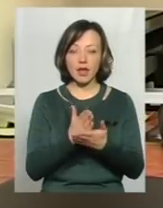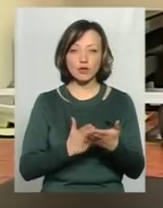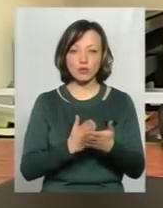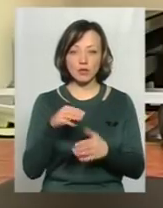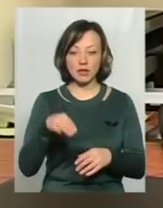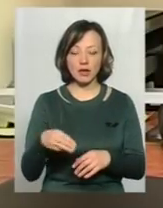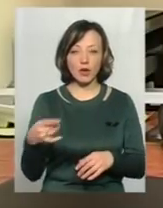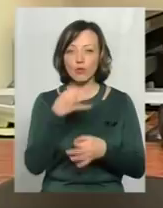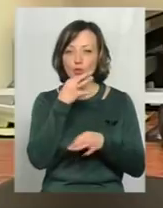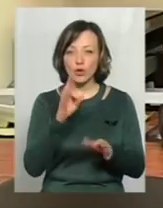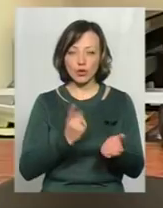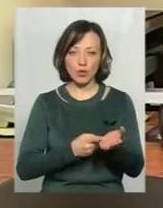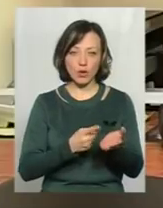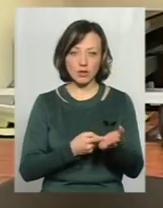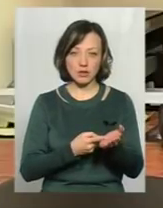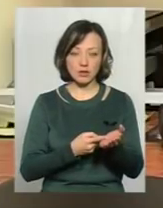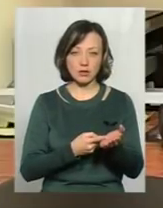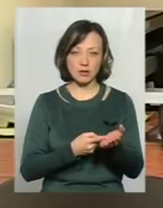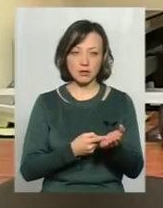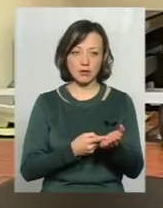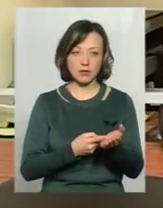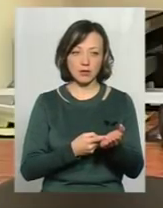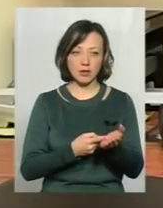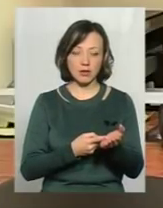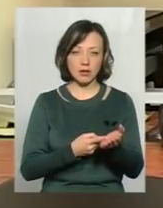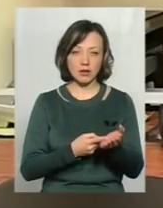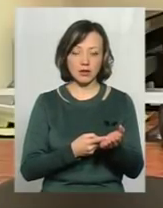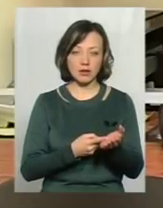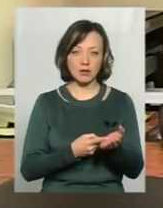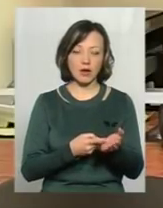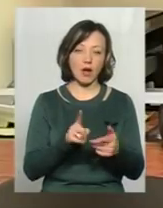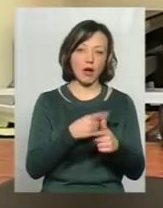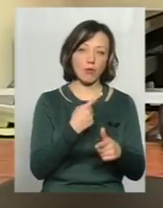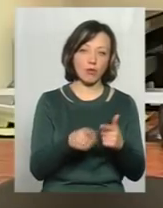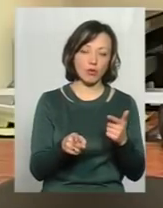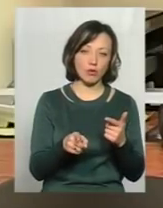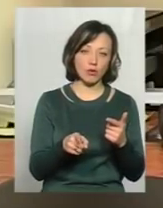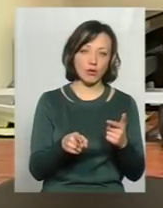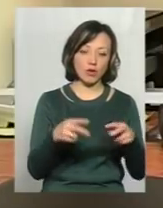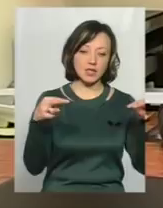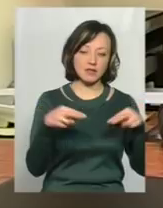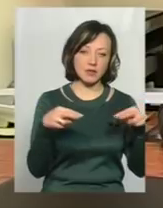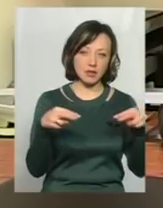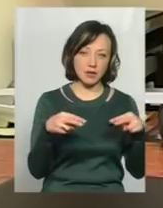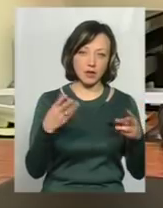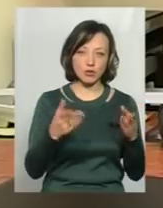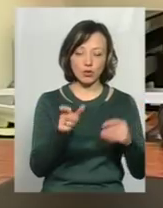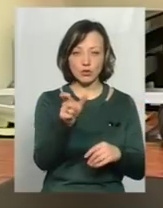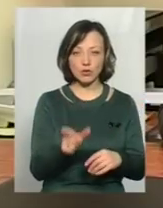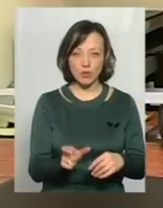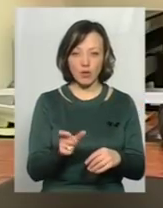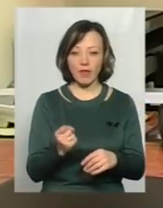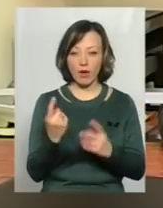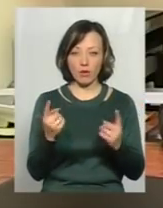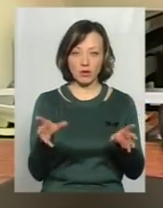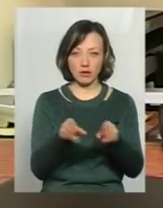буде будь-який доказ, який допускається цивільним процесуальним законодавством, чи то будуть покази свідків. Якщо ця особа їхала не